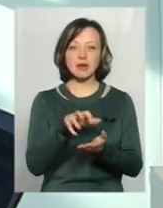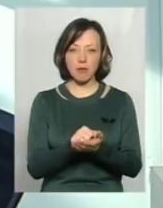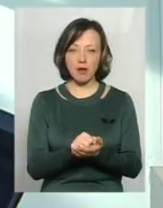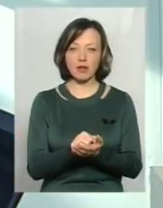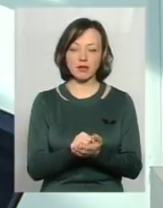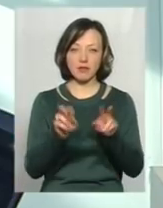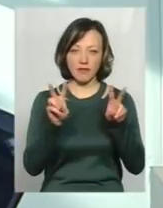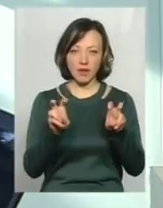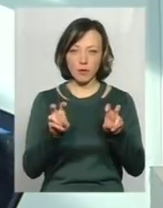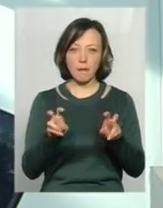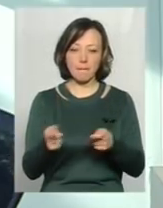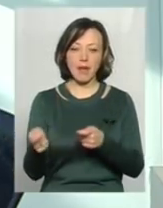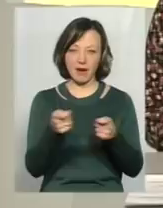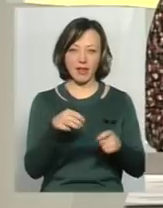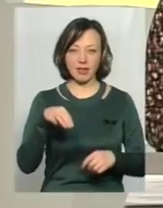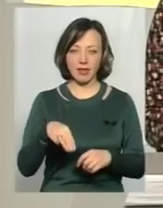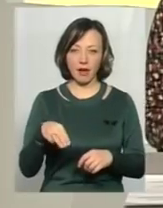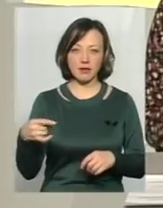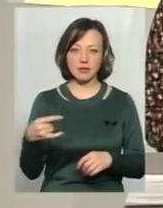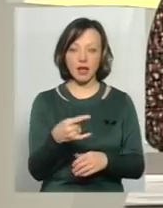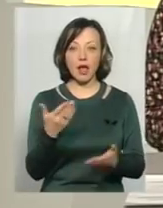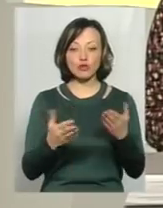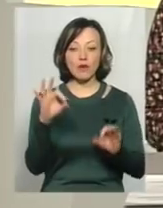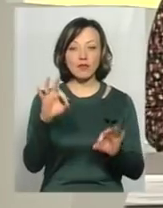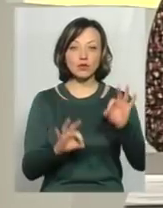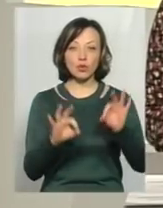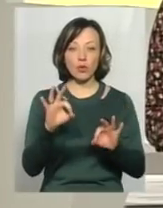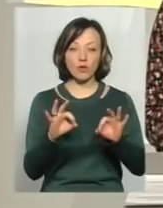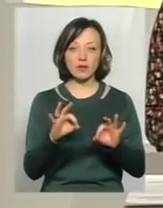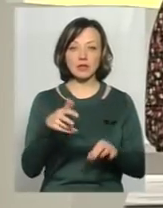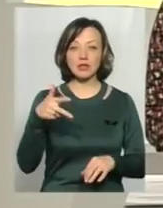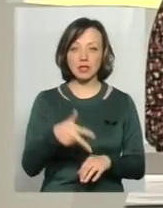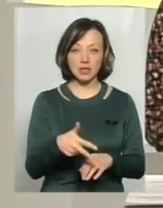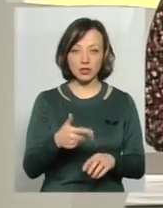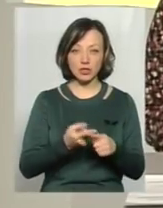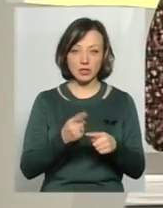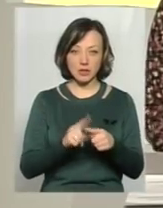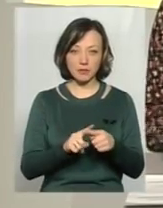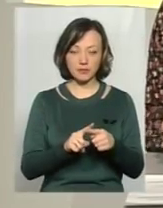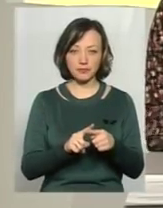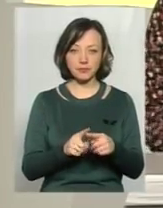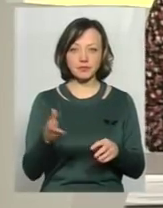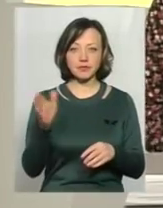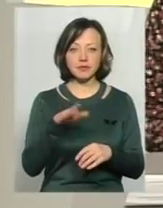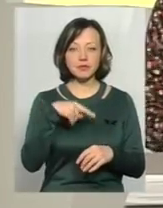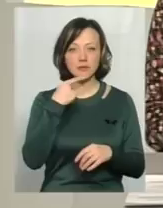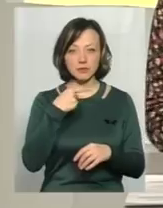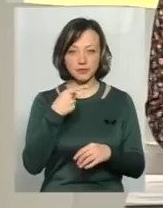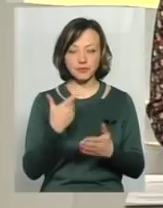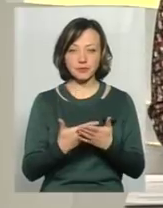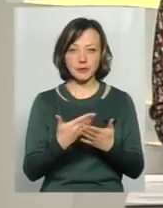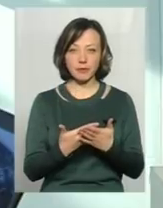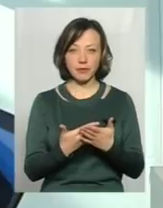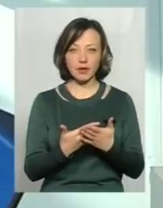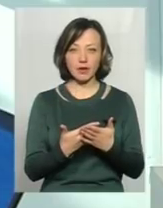даним видом перевезень. Але ж все ж таки, якщо у відсотковому співвідношенні 3 тисячі – це половина? Ну, давайте говорити так, до прикладу,